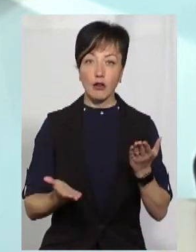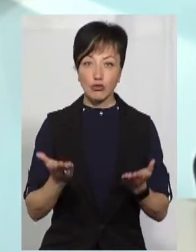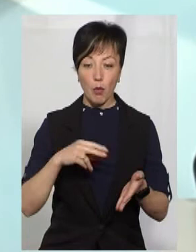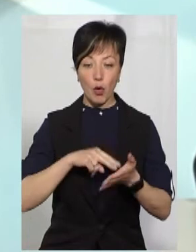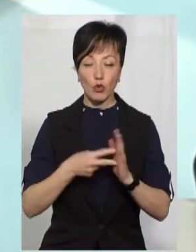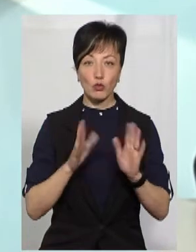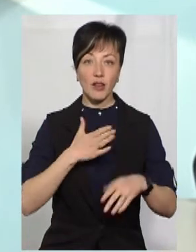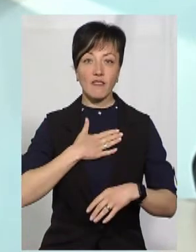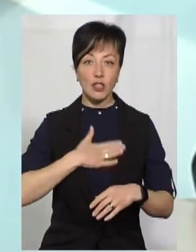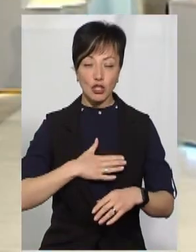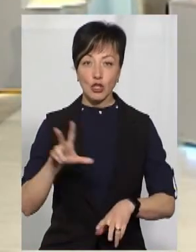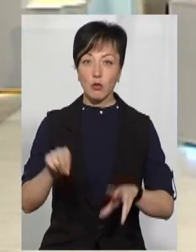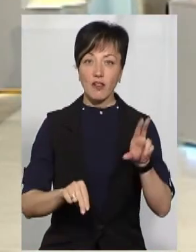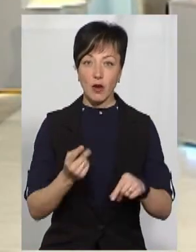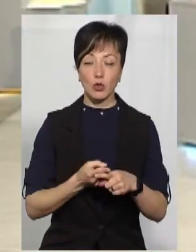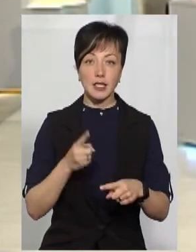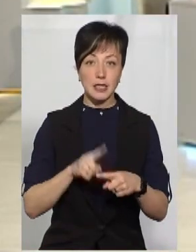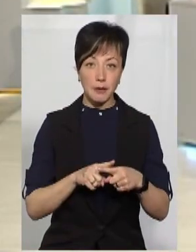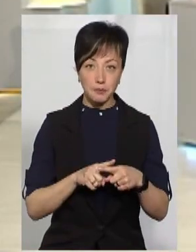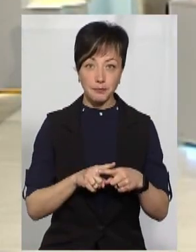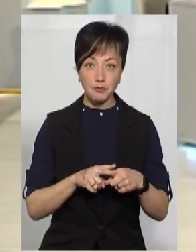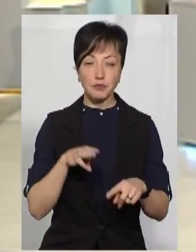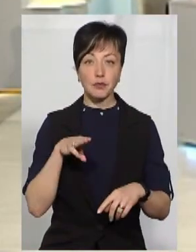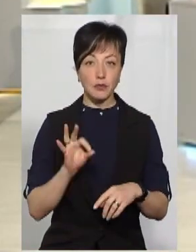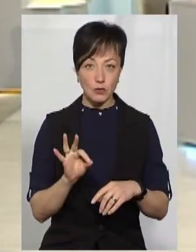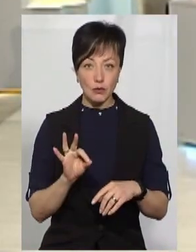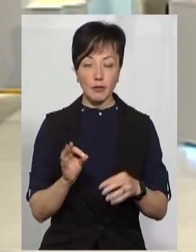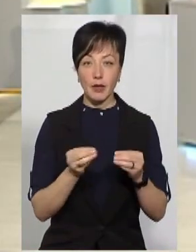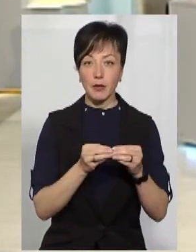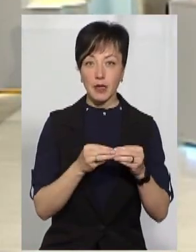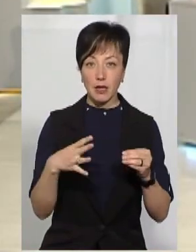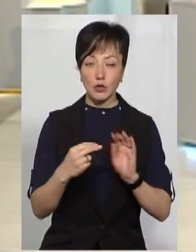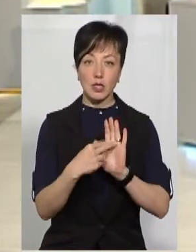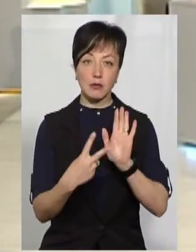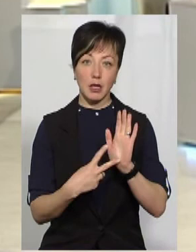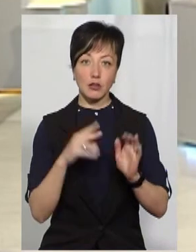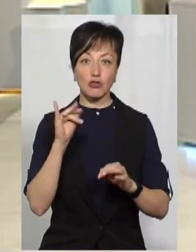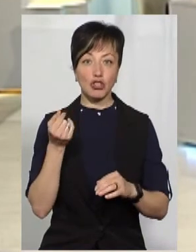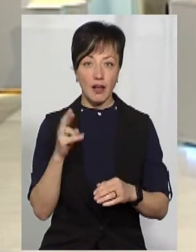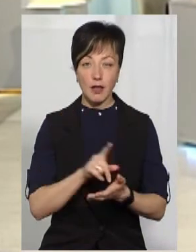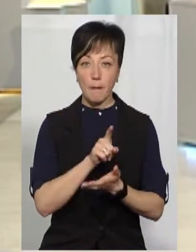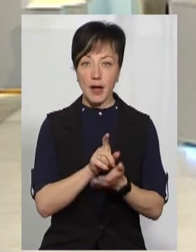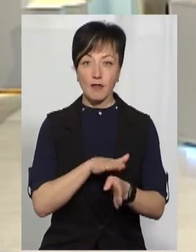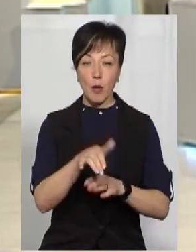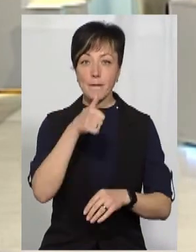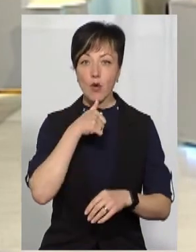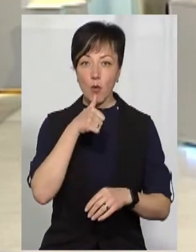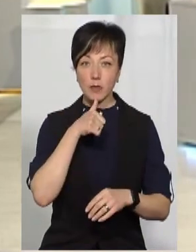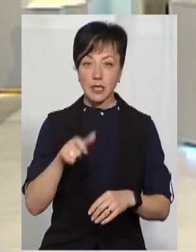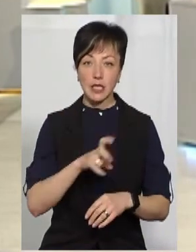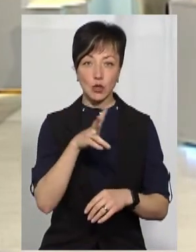прогноз буде втішний, я сподіваюся на це, то 15-го, 17-го червня має відбутися пробне